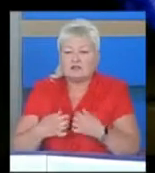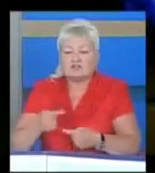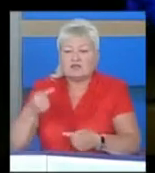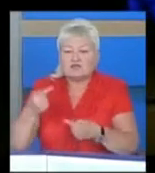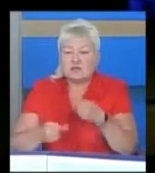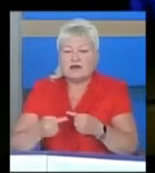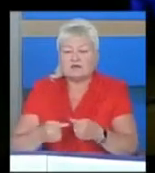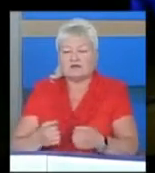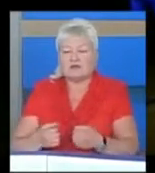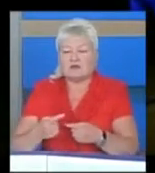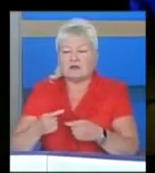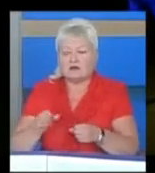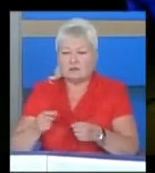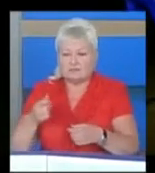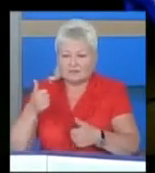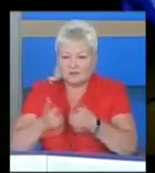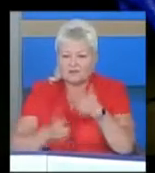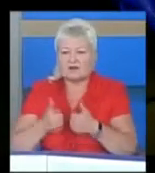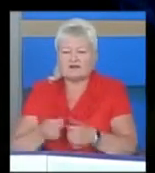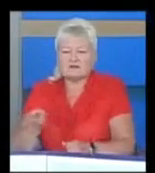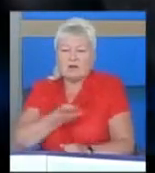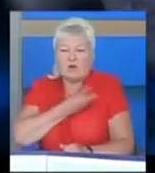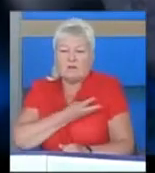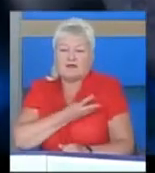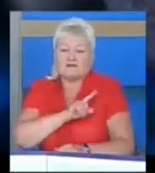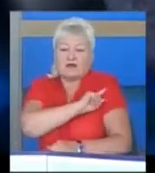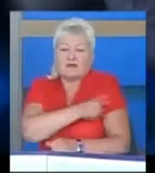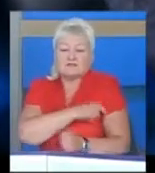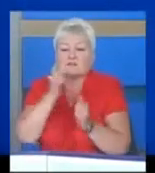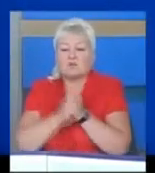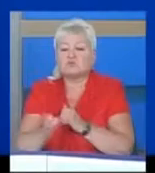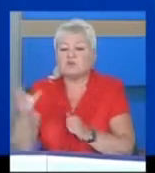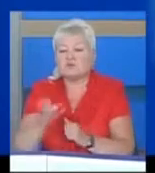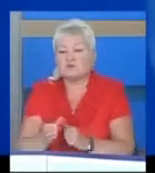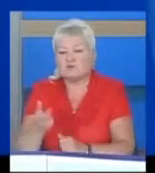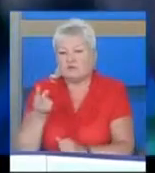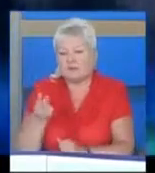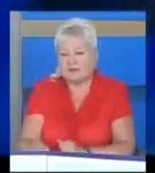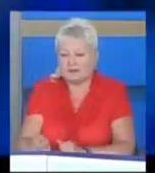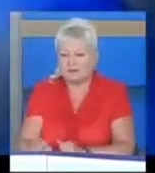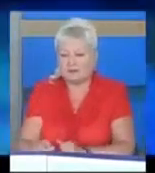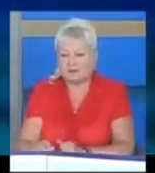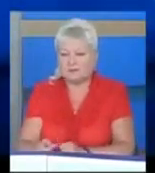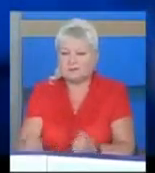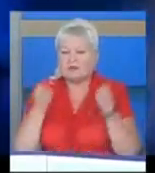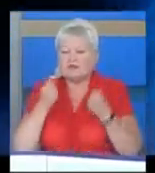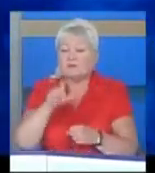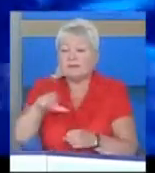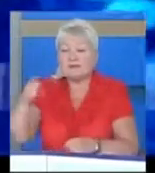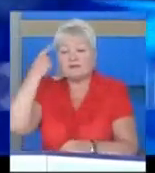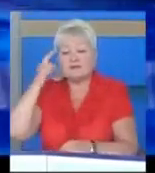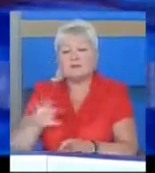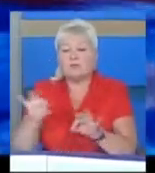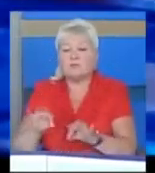конкуренція, емоцій через край, а сил з кожною секундою все менше. Спортсмени знають, про що